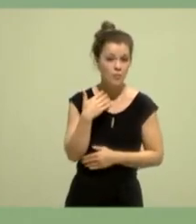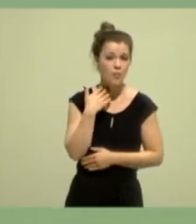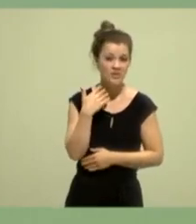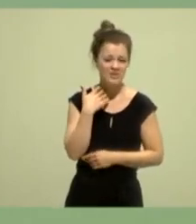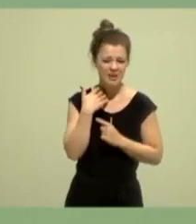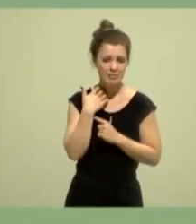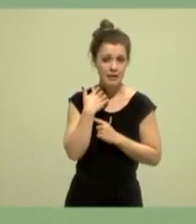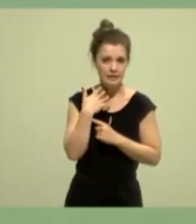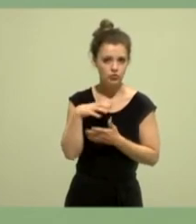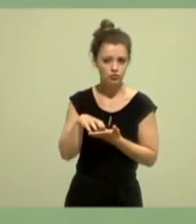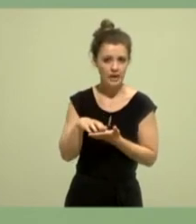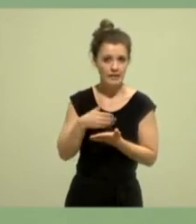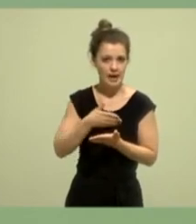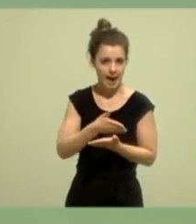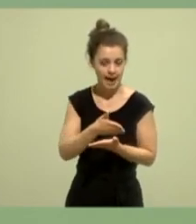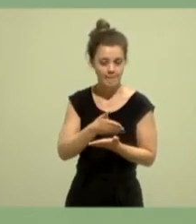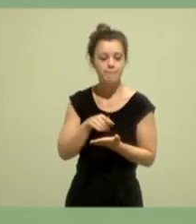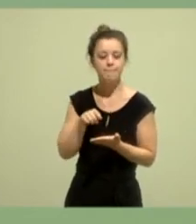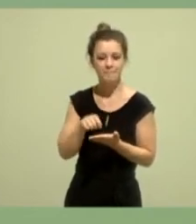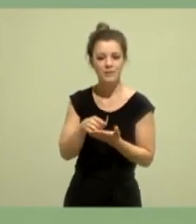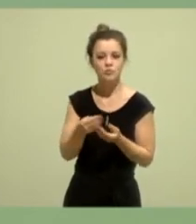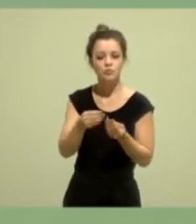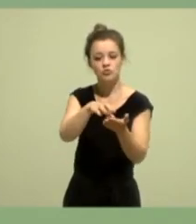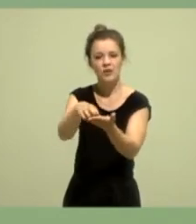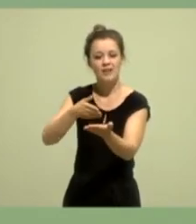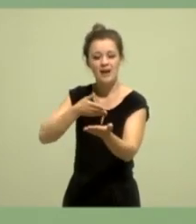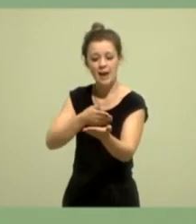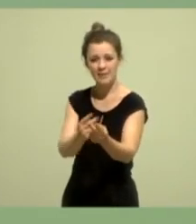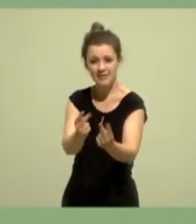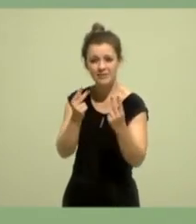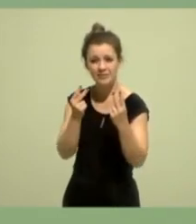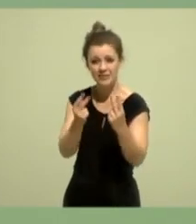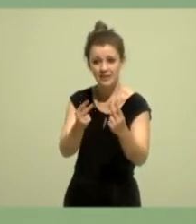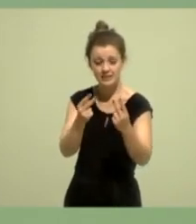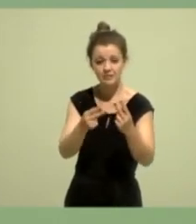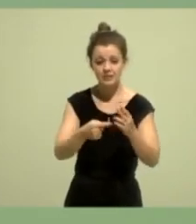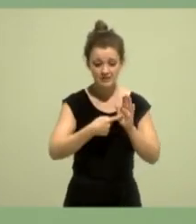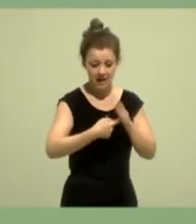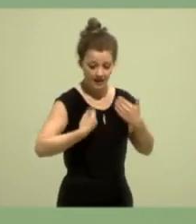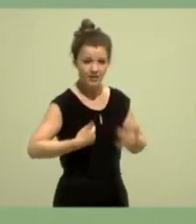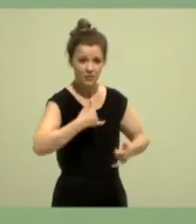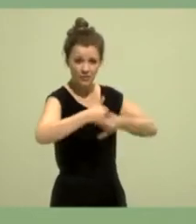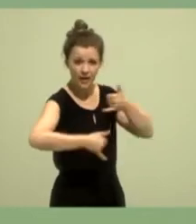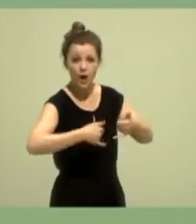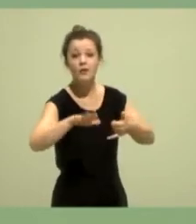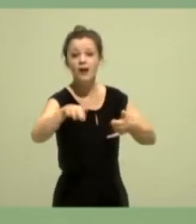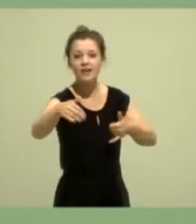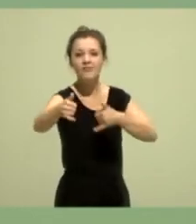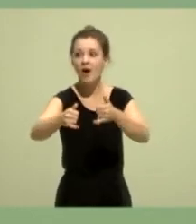vor allen Dingen auch da gilt es, durch Repräsentanz von Frauen wiederum Frauen zu empowern, in die Partei zu kommen. Das ist unfassbar wichtig.